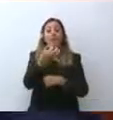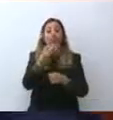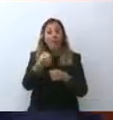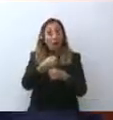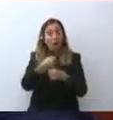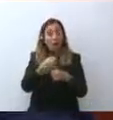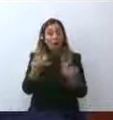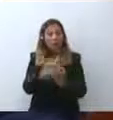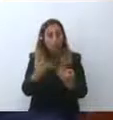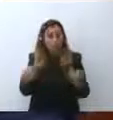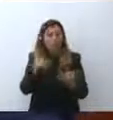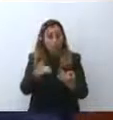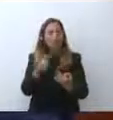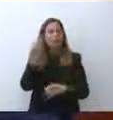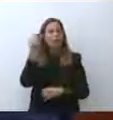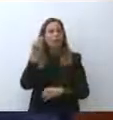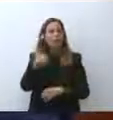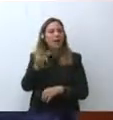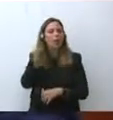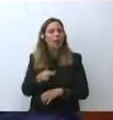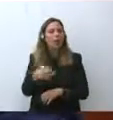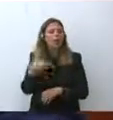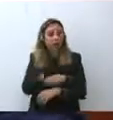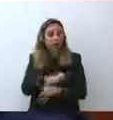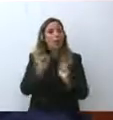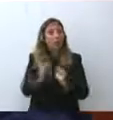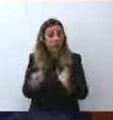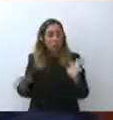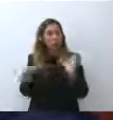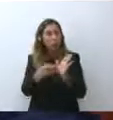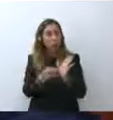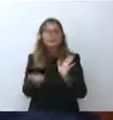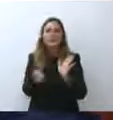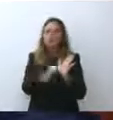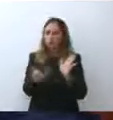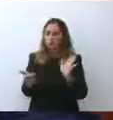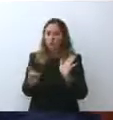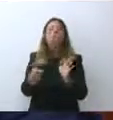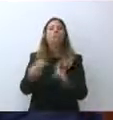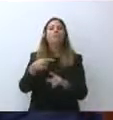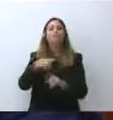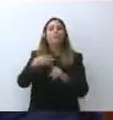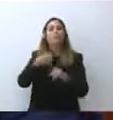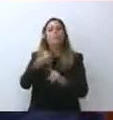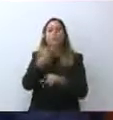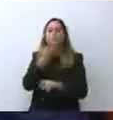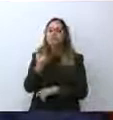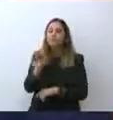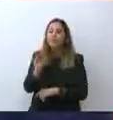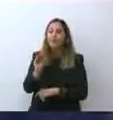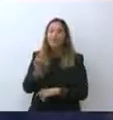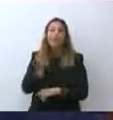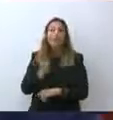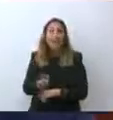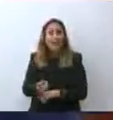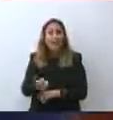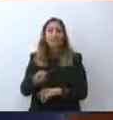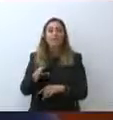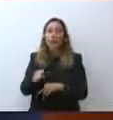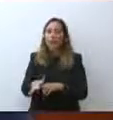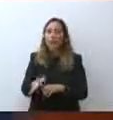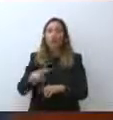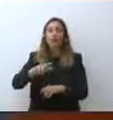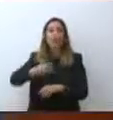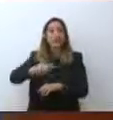che questo obbligo vaccinale possa essere introdotto? Le volevo anche chiedere se va verso una terza dose di vaccino, come accade in altri paesi come